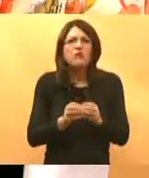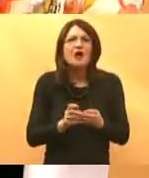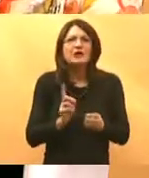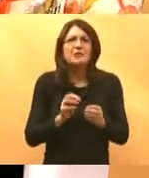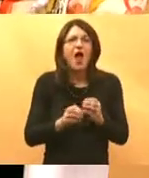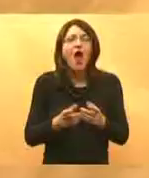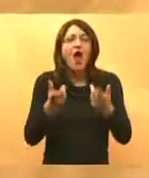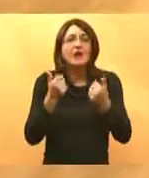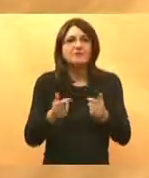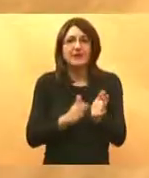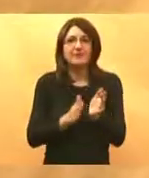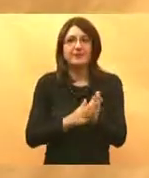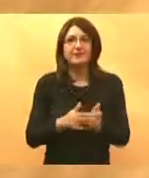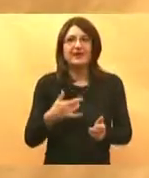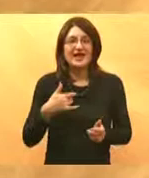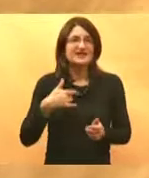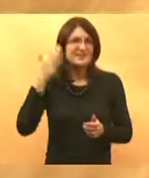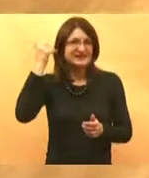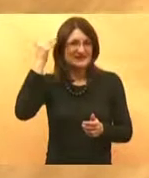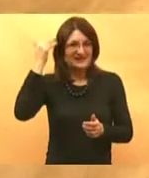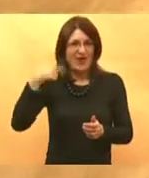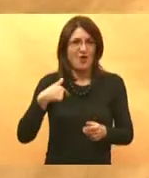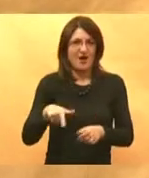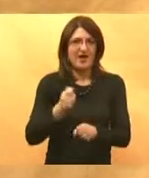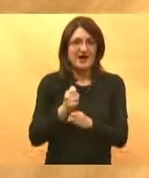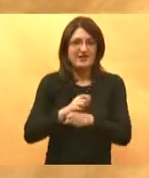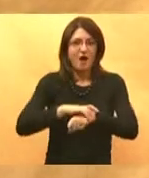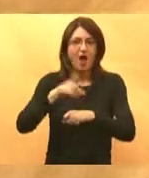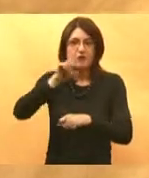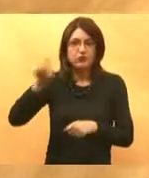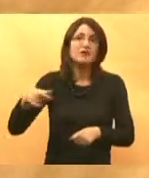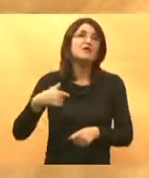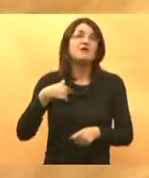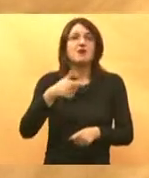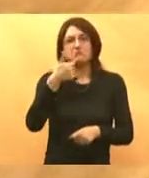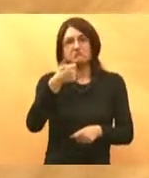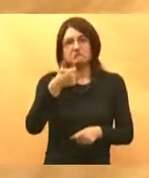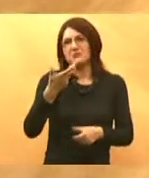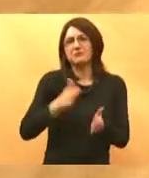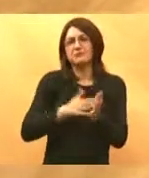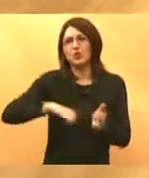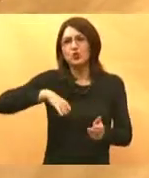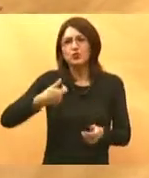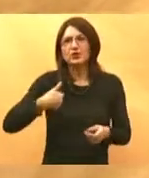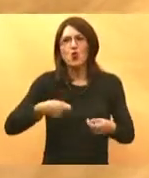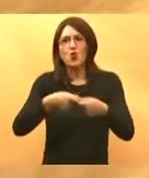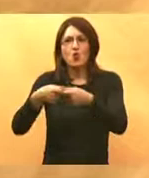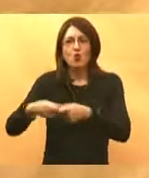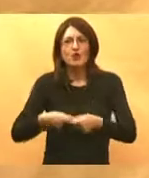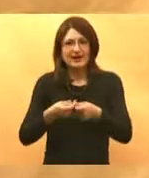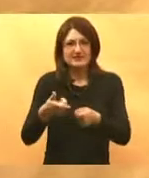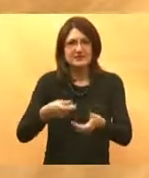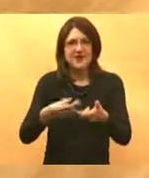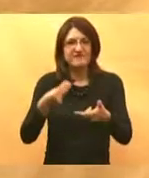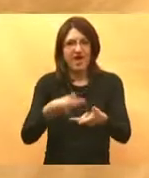nije Evo recimo ja sam seoska ambulanta i sada ja jednom u dva tjedna vadim krvu organiziram ujutro i dogovorim s labosom da dođe pokupiti